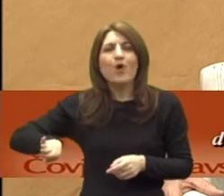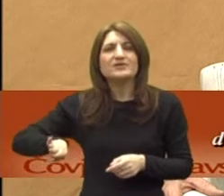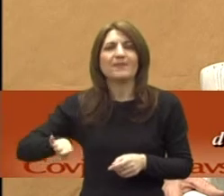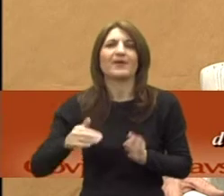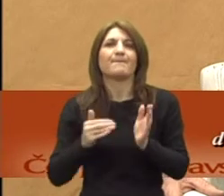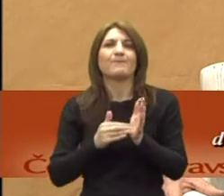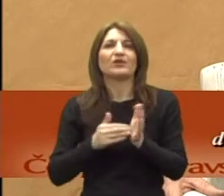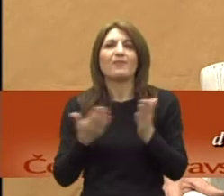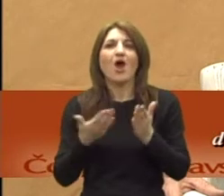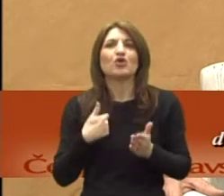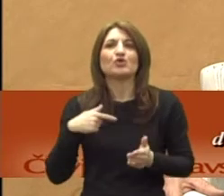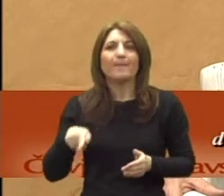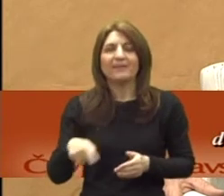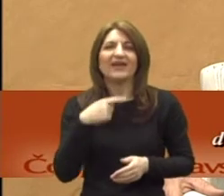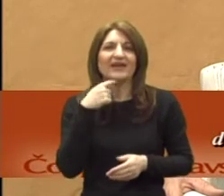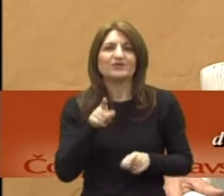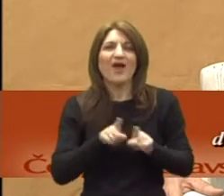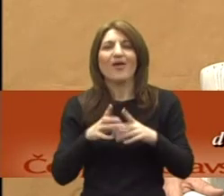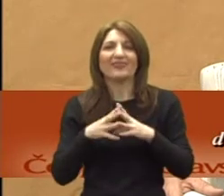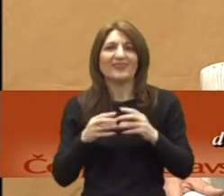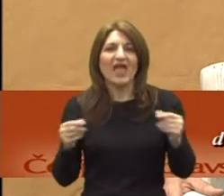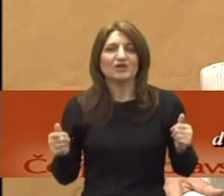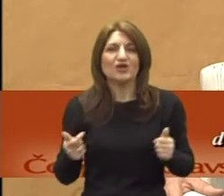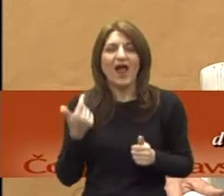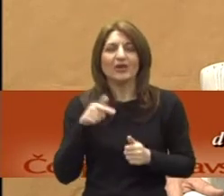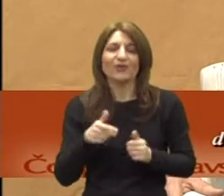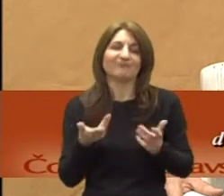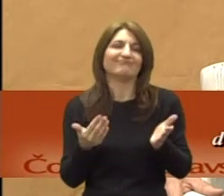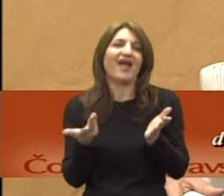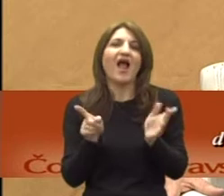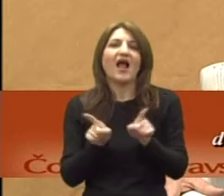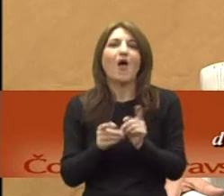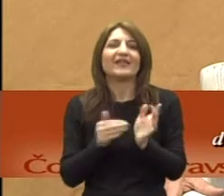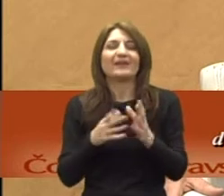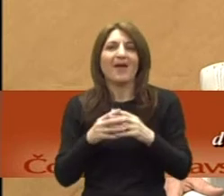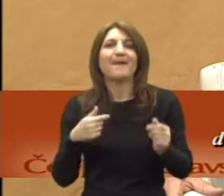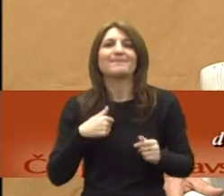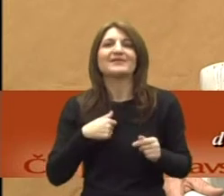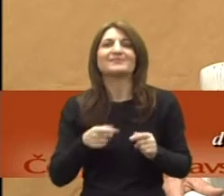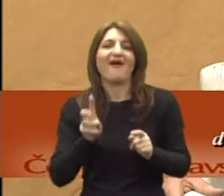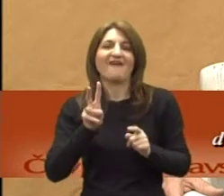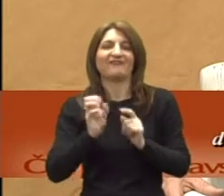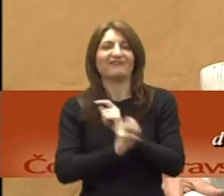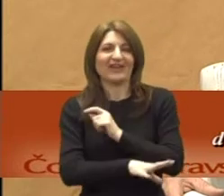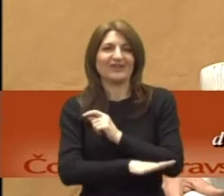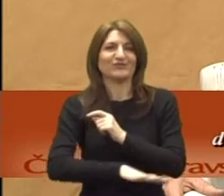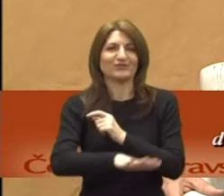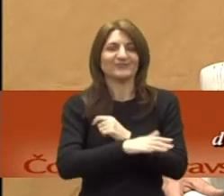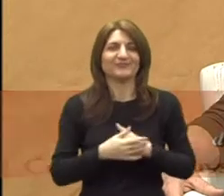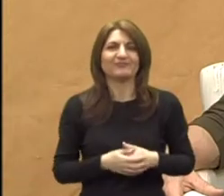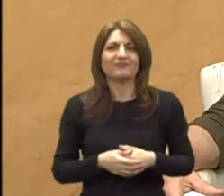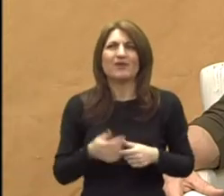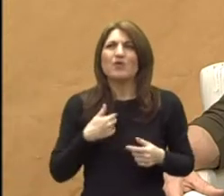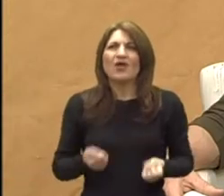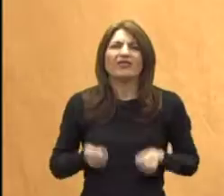volimo reći. Da, to je nježno rečeno, jel da? Ali sve trebamo nježno govoriti. A mi smo vrtači. Da, evo. Meni uvijek nešto